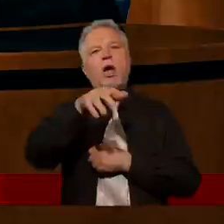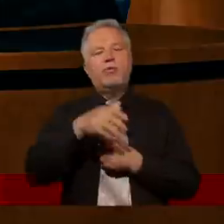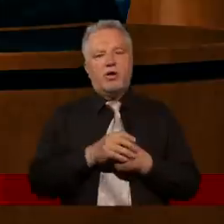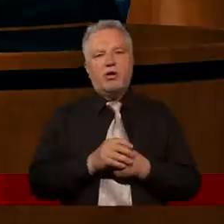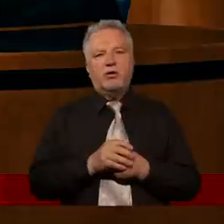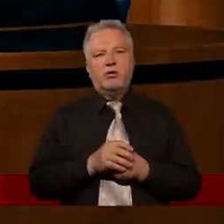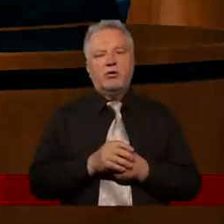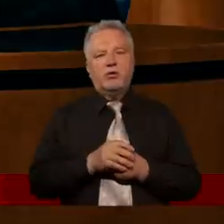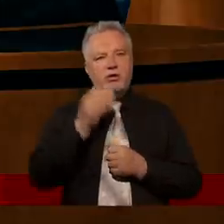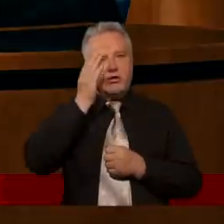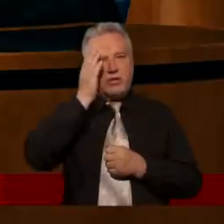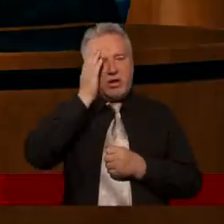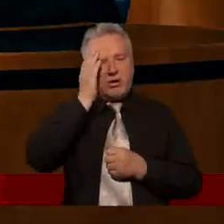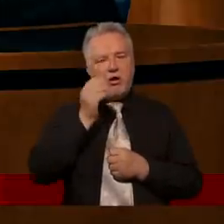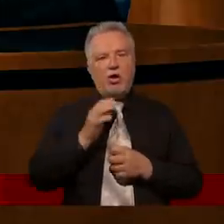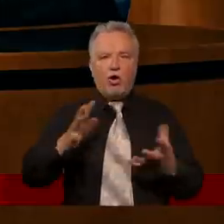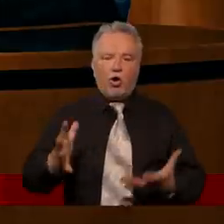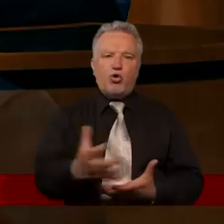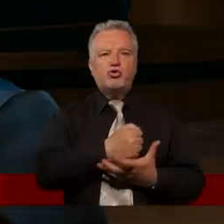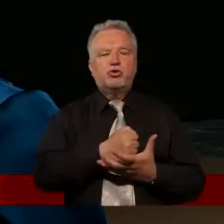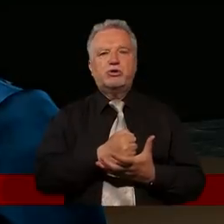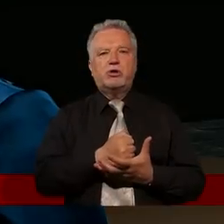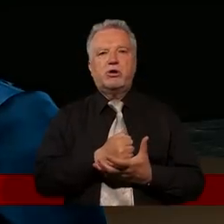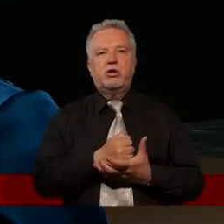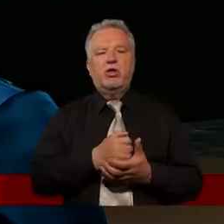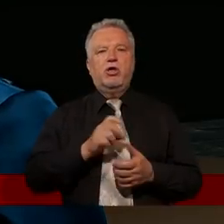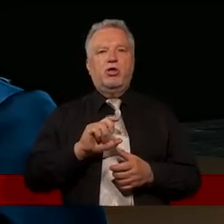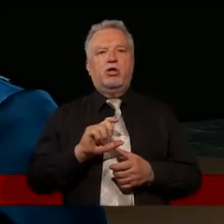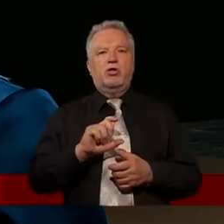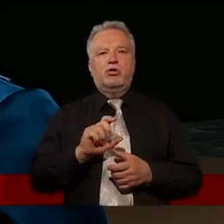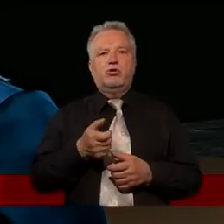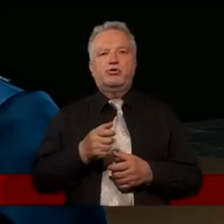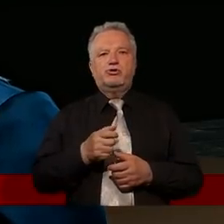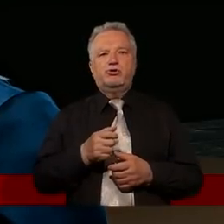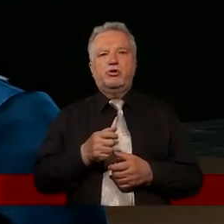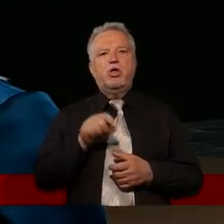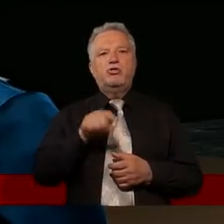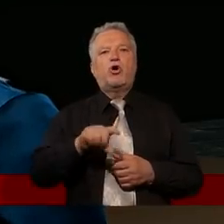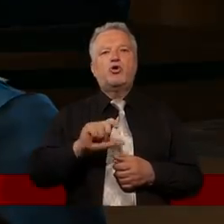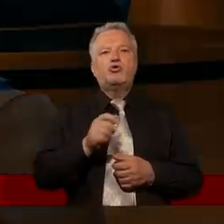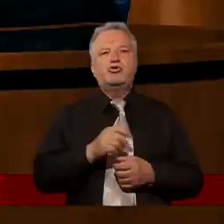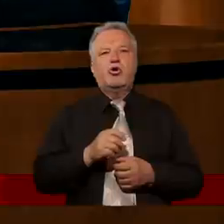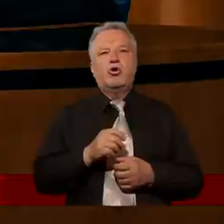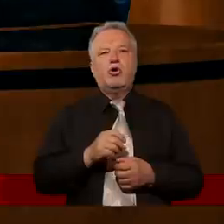osiągnięciami. Czymś, co dany człowiek góruje nad innymi.